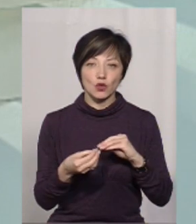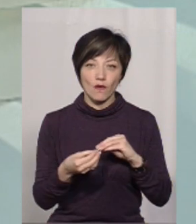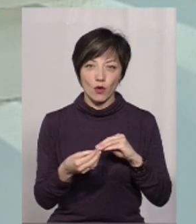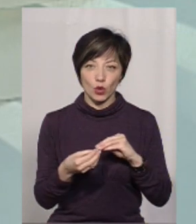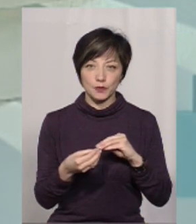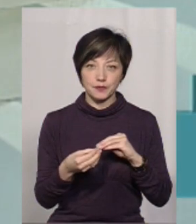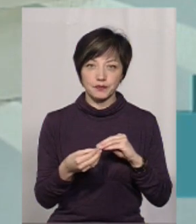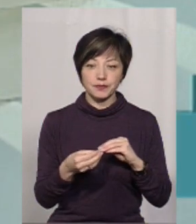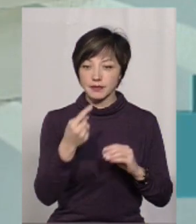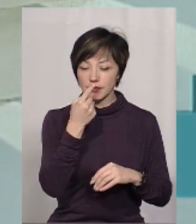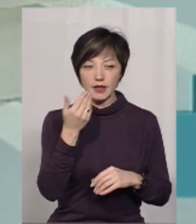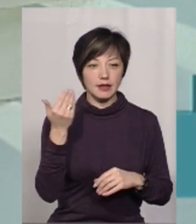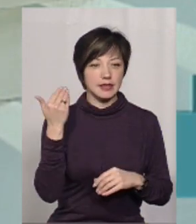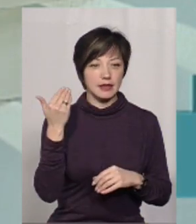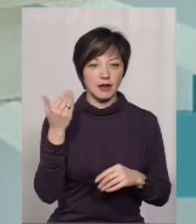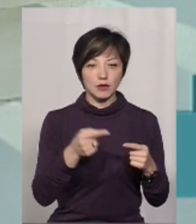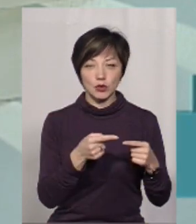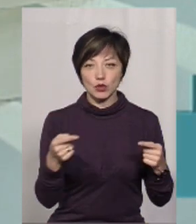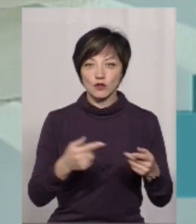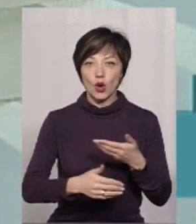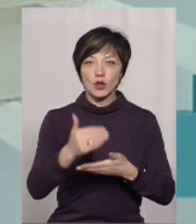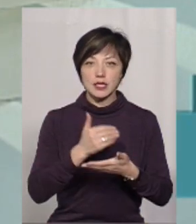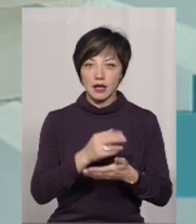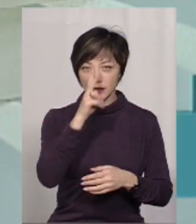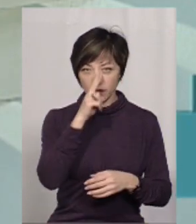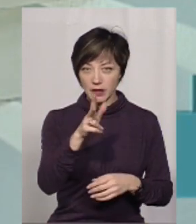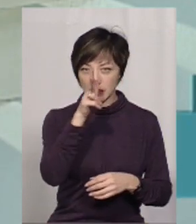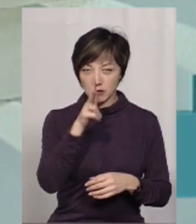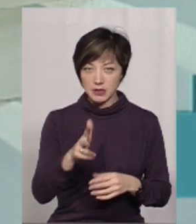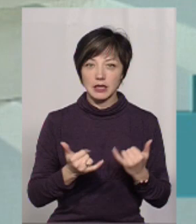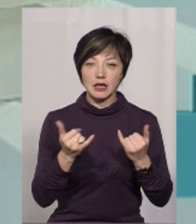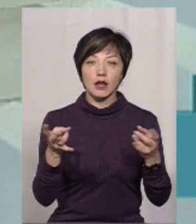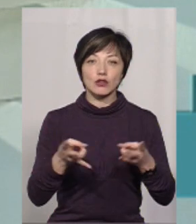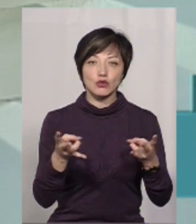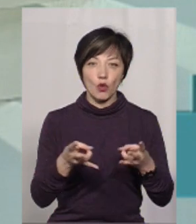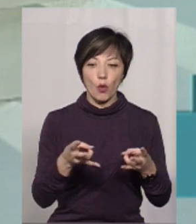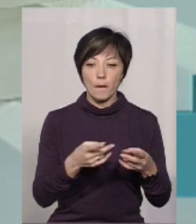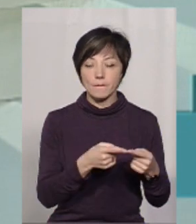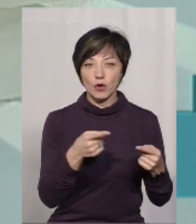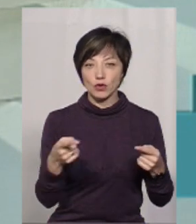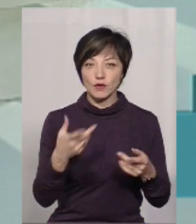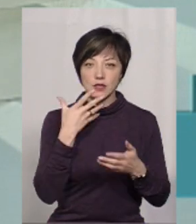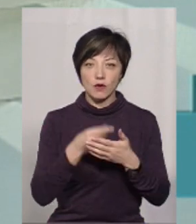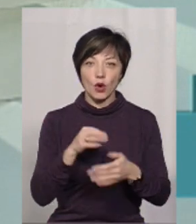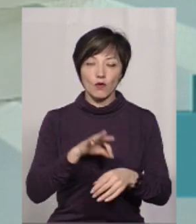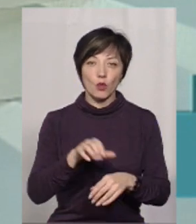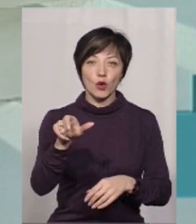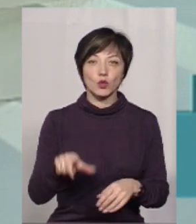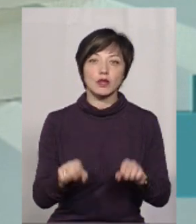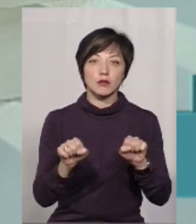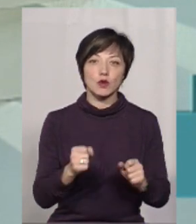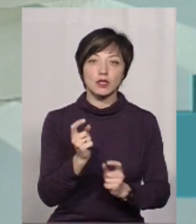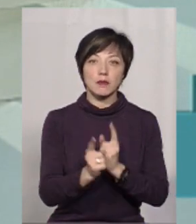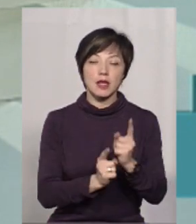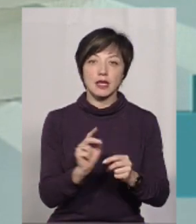недавній, впродовж останніх 2-3 місяців. Для чого? Впродовж своєї хвороби в людини може